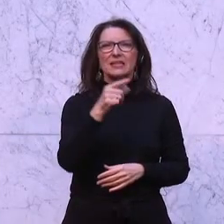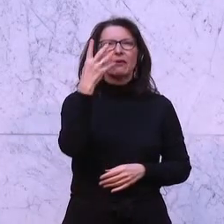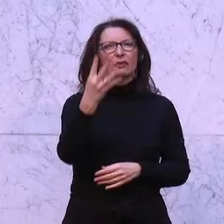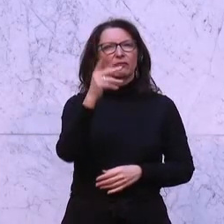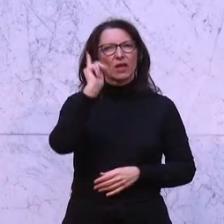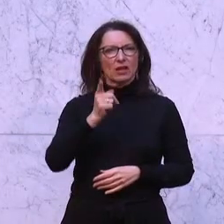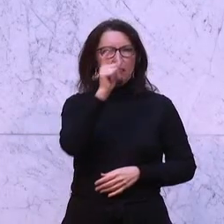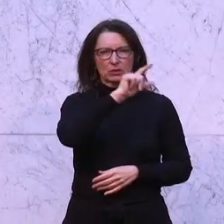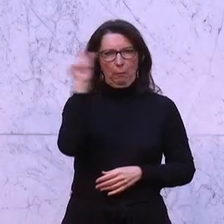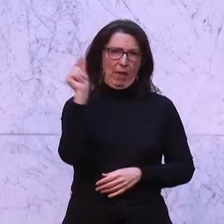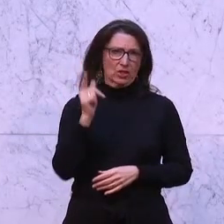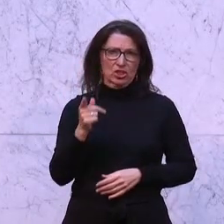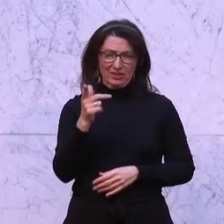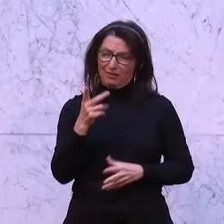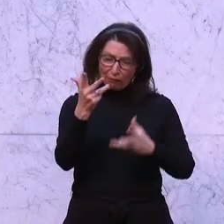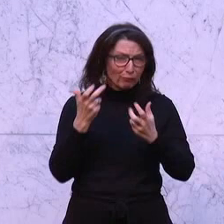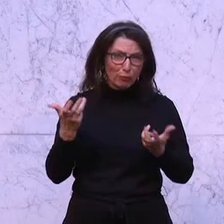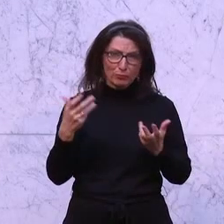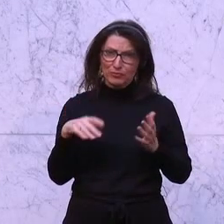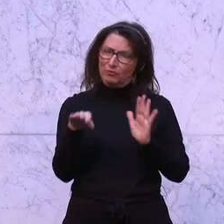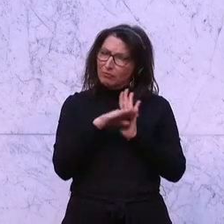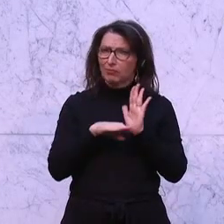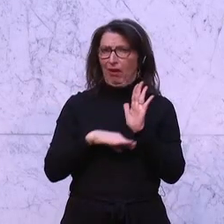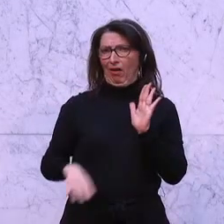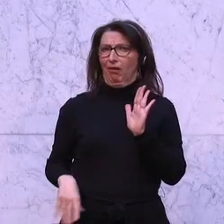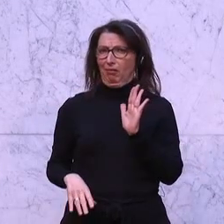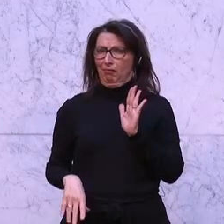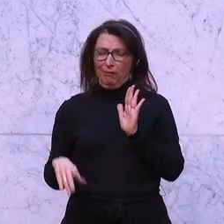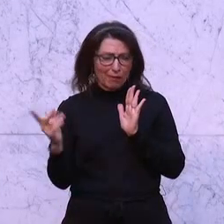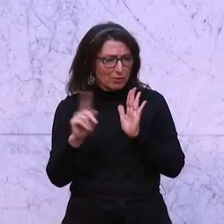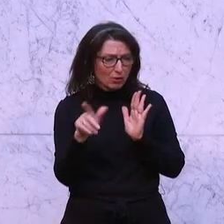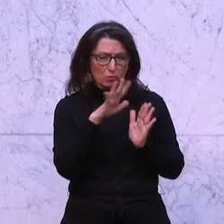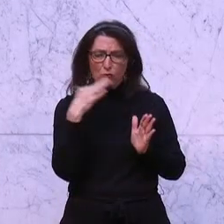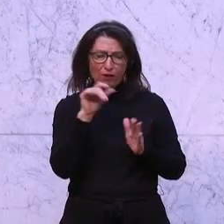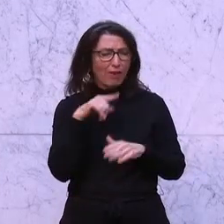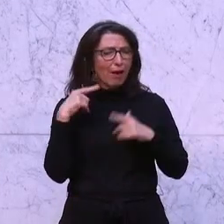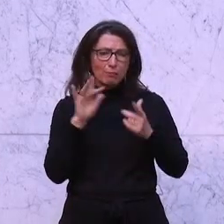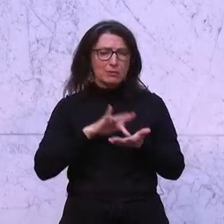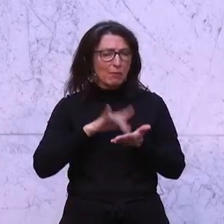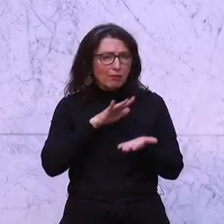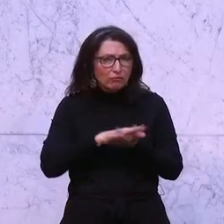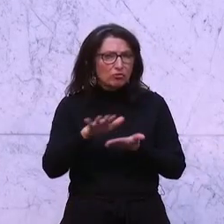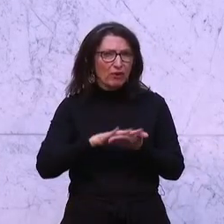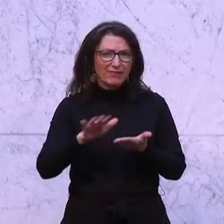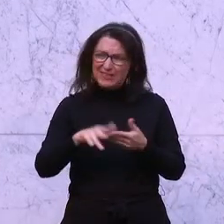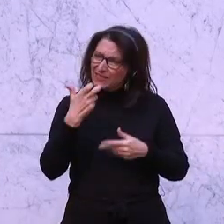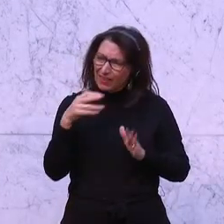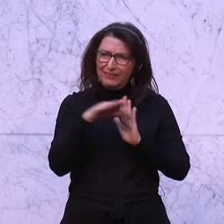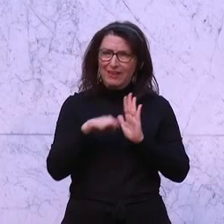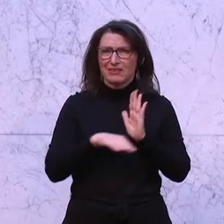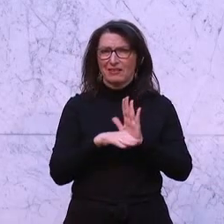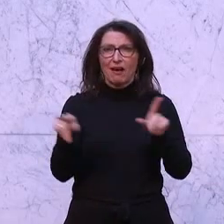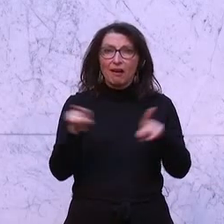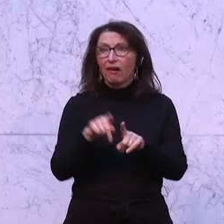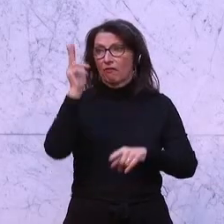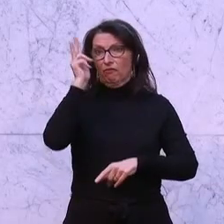.000 Menschen wollten eine Regelung haben, dass wir nicht zu viele Lebensmittel wegwerfen. Sie wollen eine gesetzliche Regelung haben, analog, wie sie in